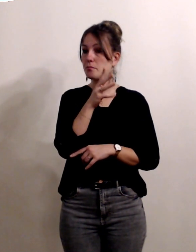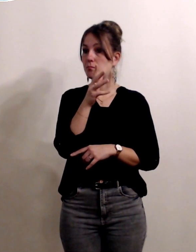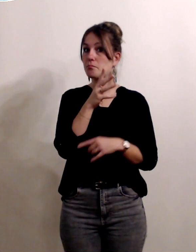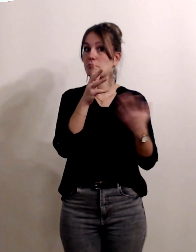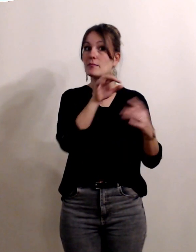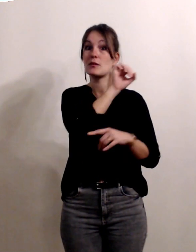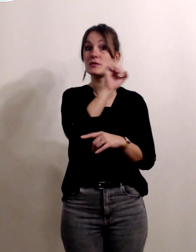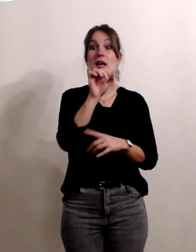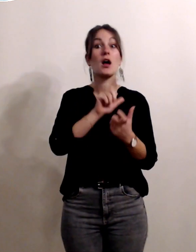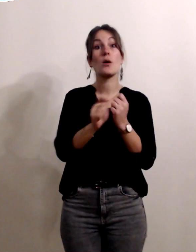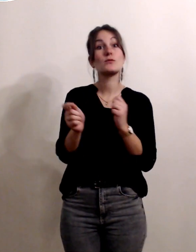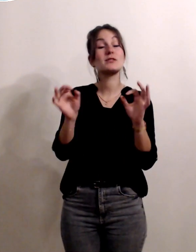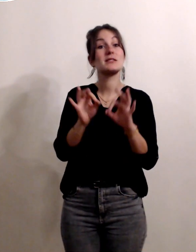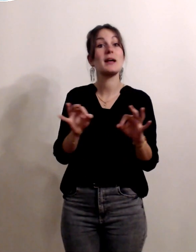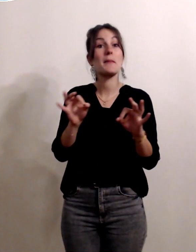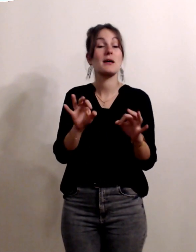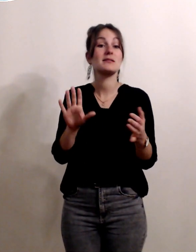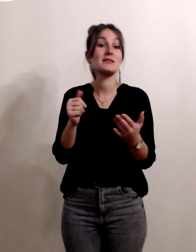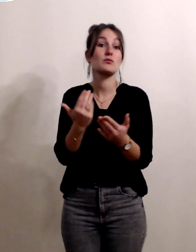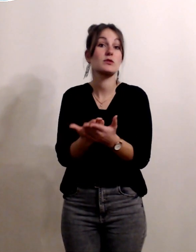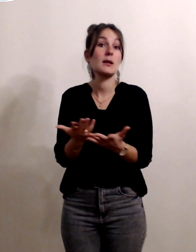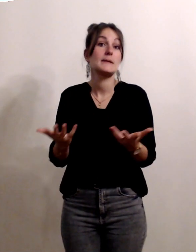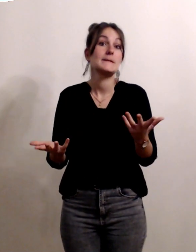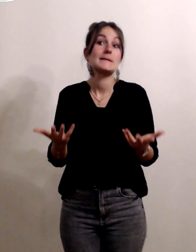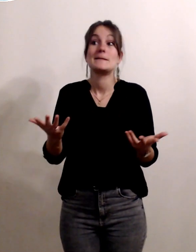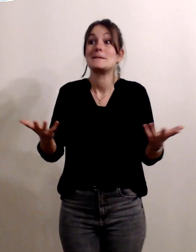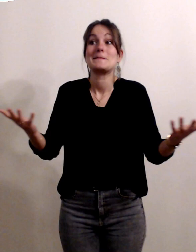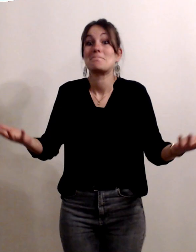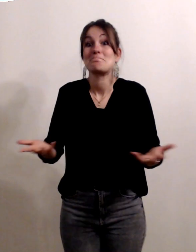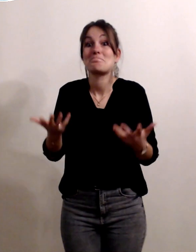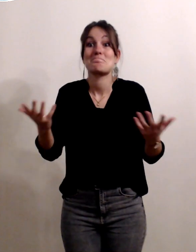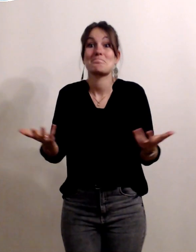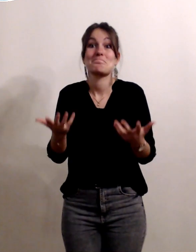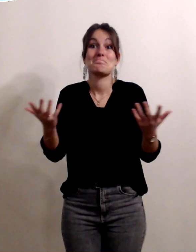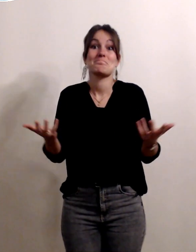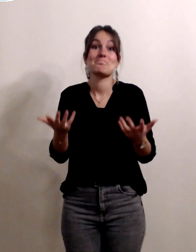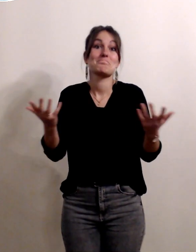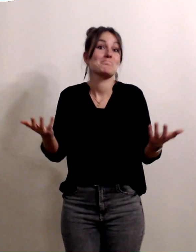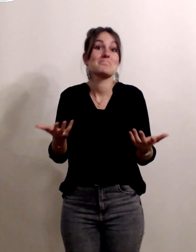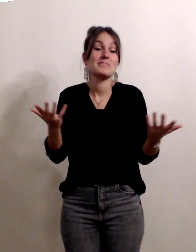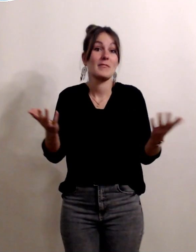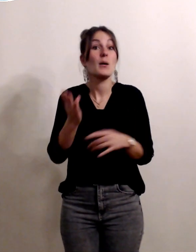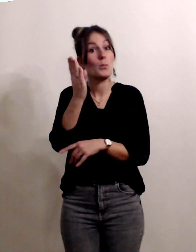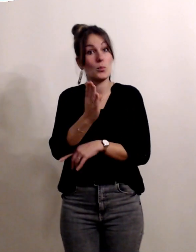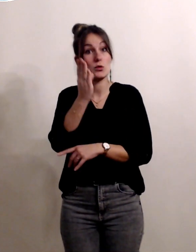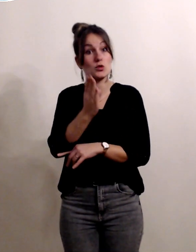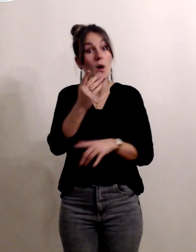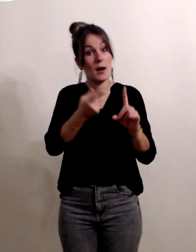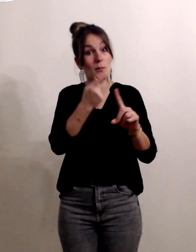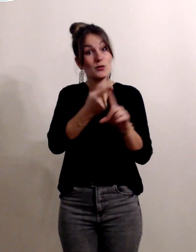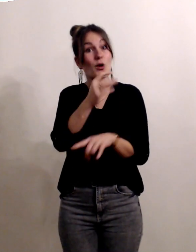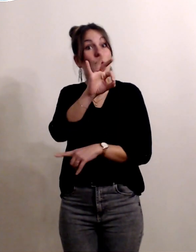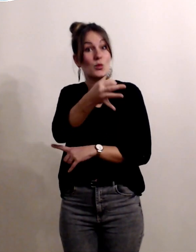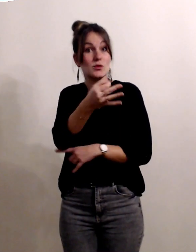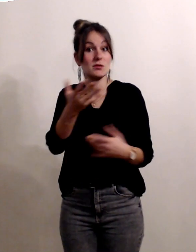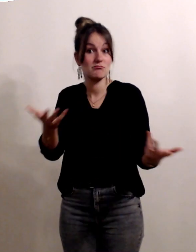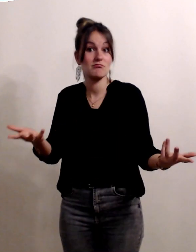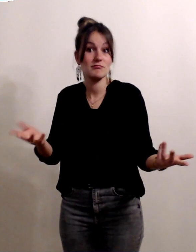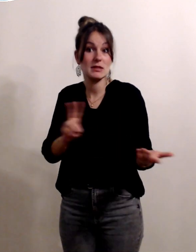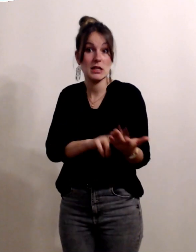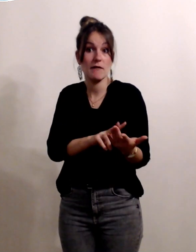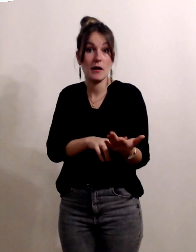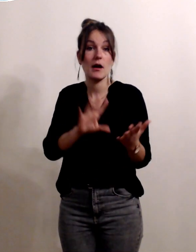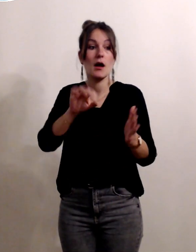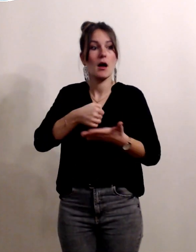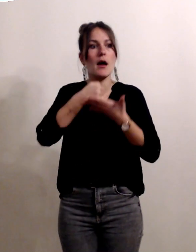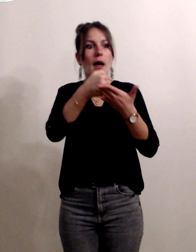à ce niveau je crois qu'il y a un réel besoin de toute évidence